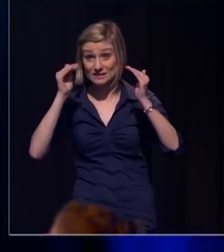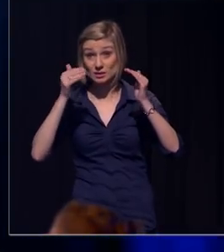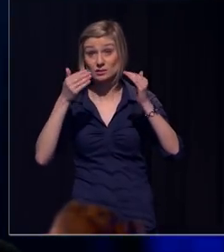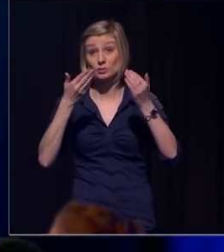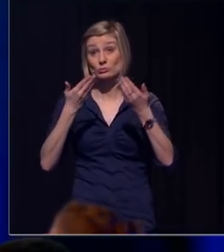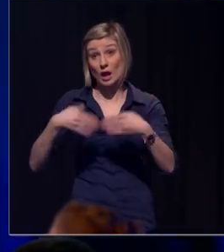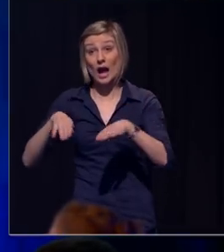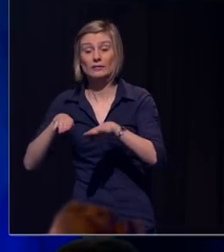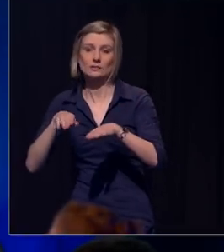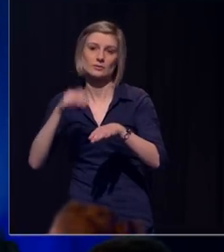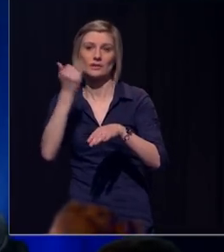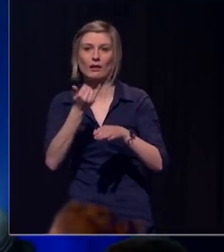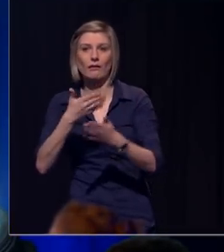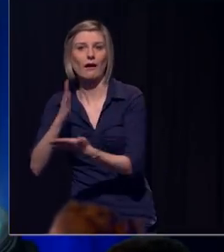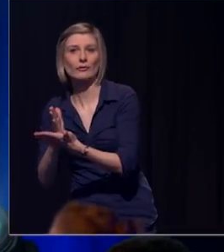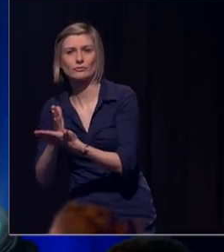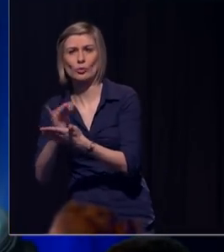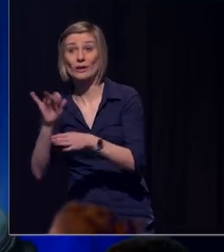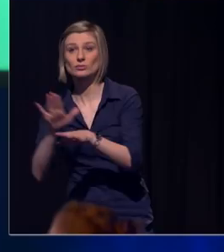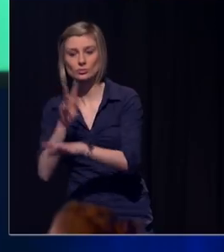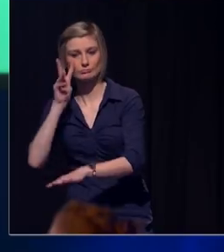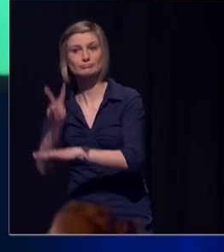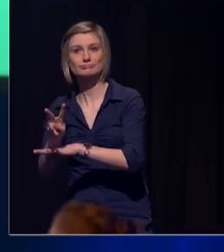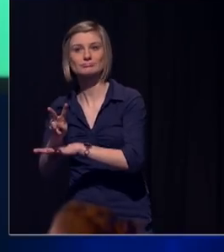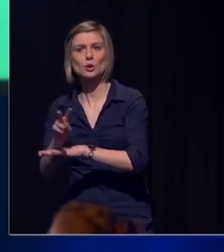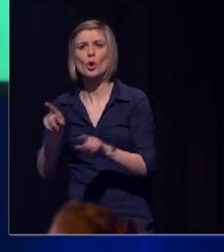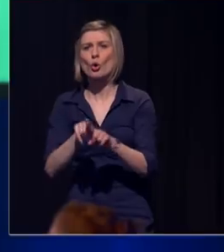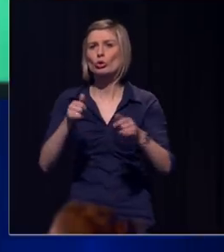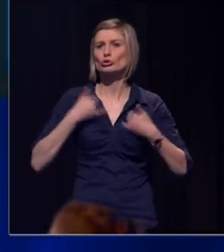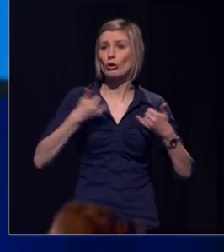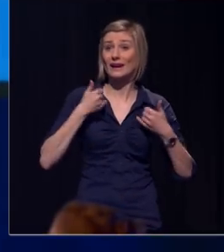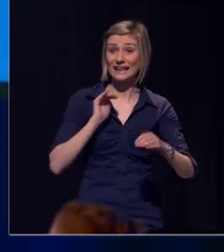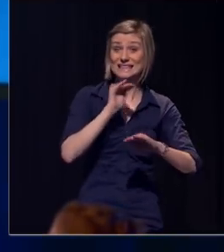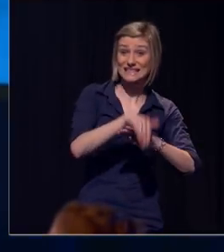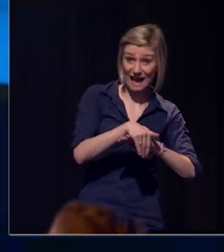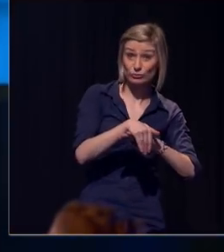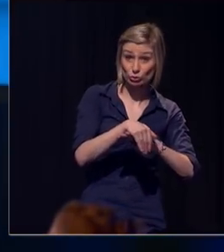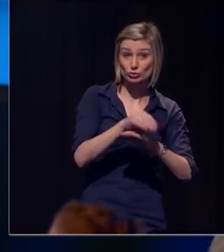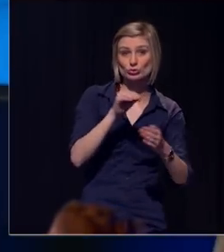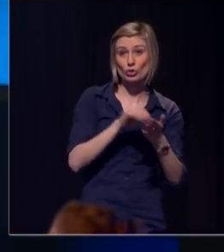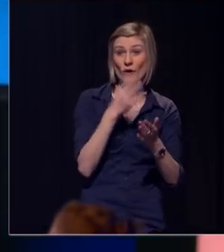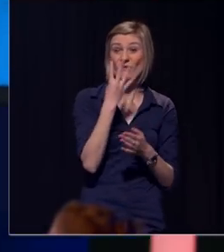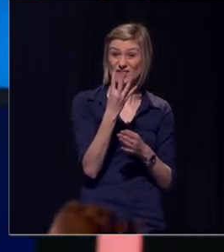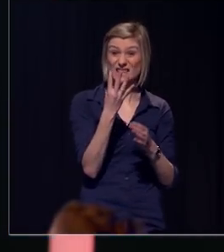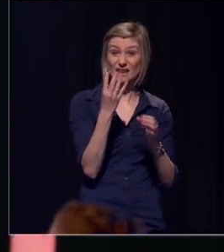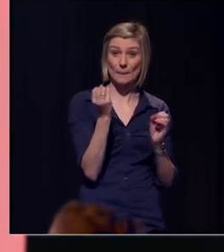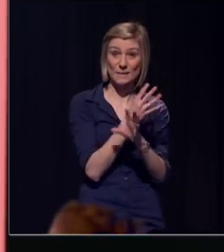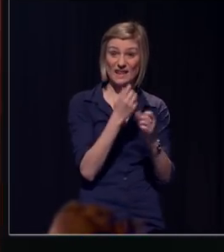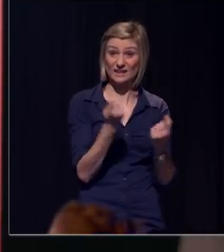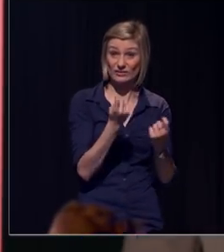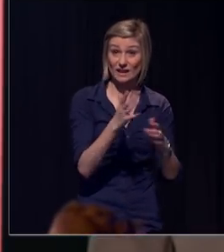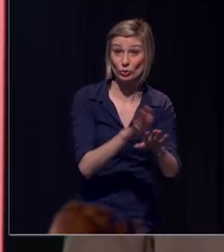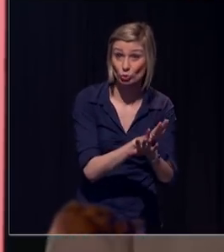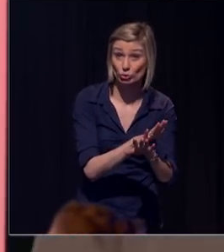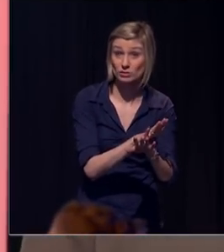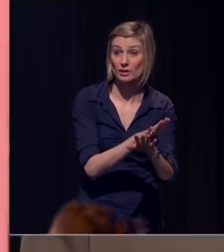negen uur s'avonds nog vier verschillende mediaactiviteiten aan. Dat is enorm veel. En het stopt niet meer in de woonkamer. We nemen de media